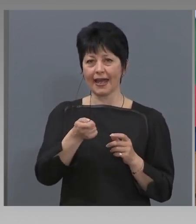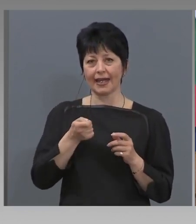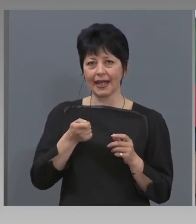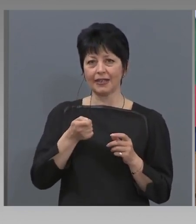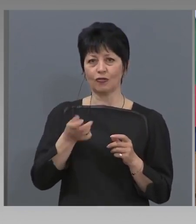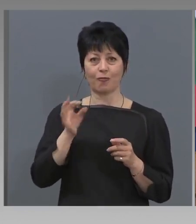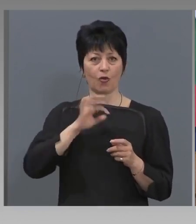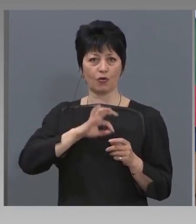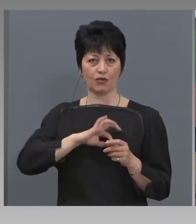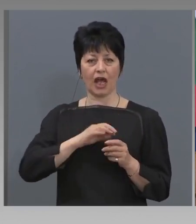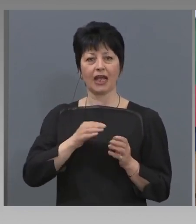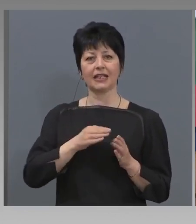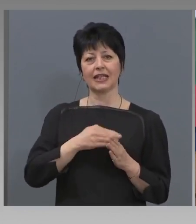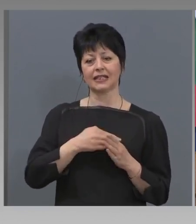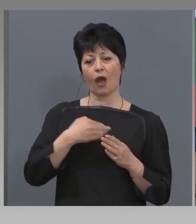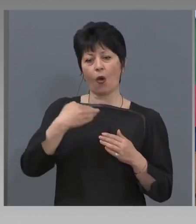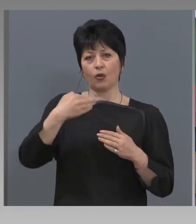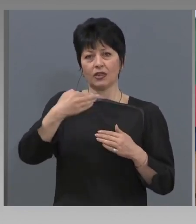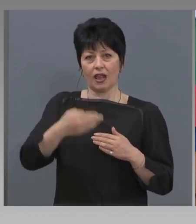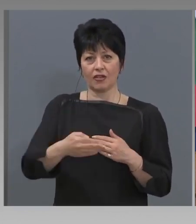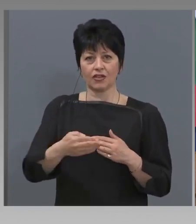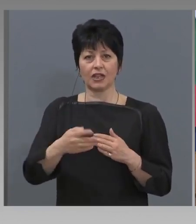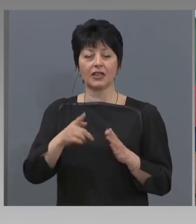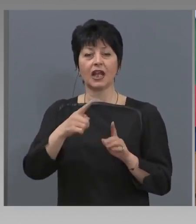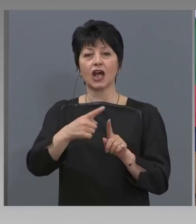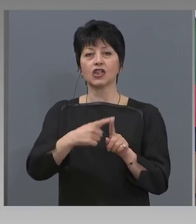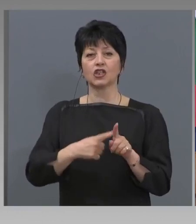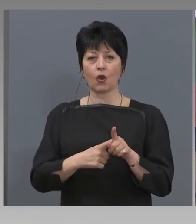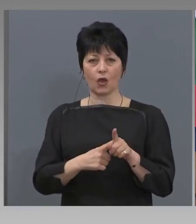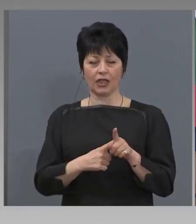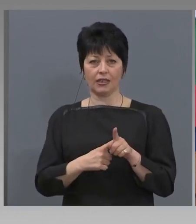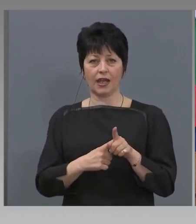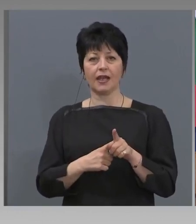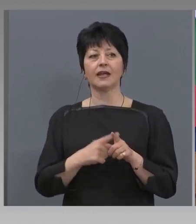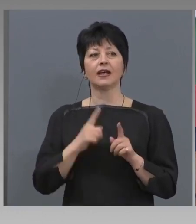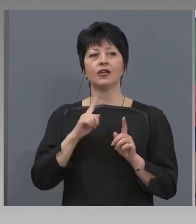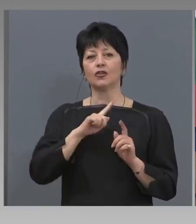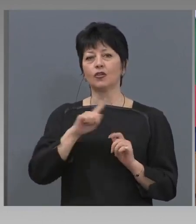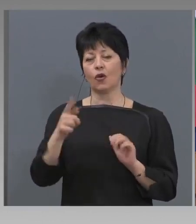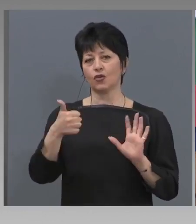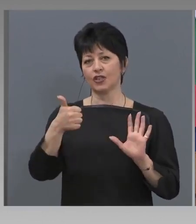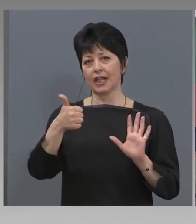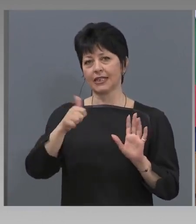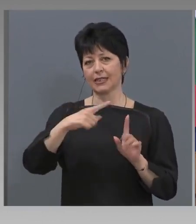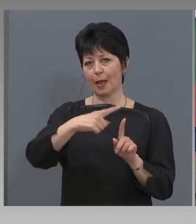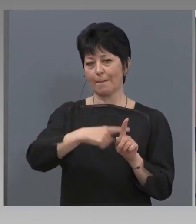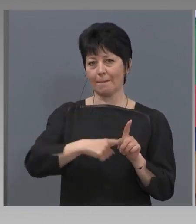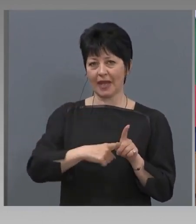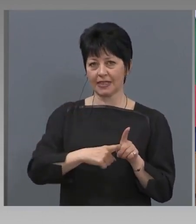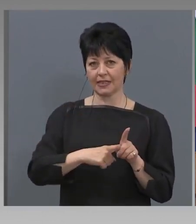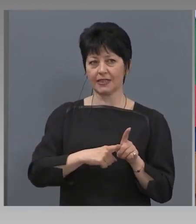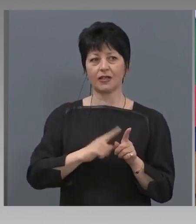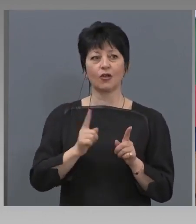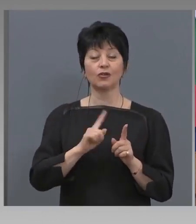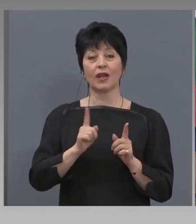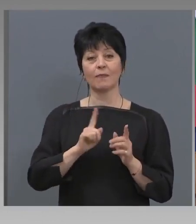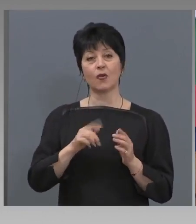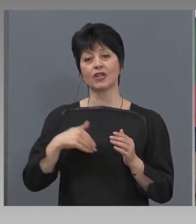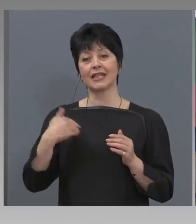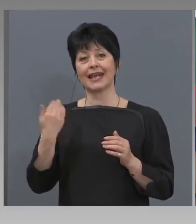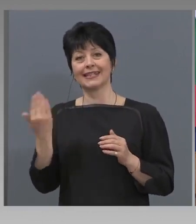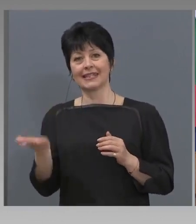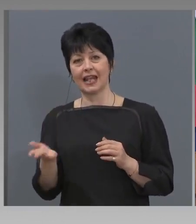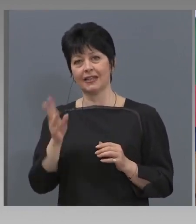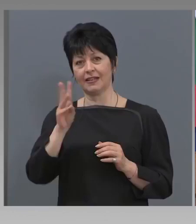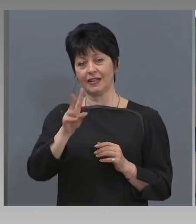разсрочат лихви главници или само главници за срок до 6 месеца, който не може да изтича след 31 декември 2020 година.